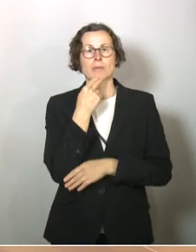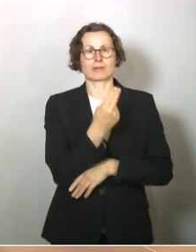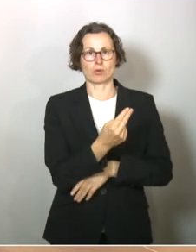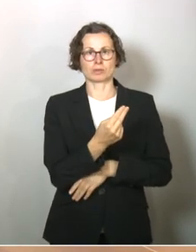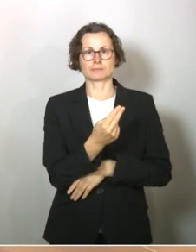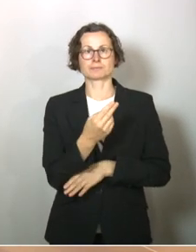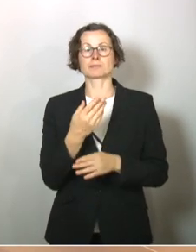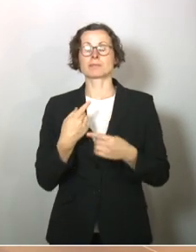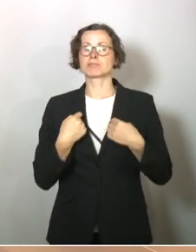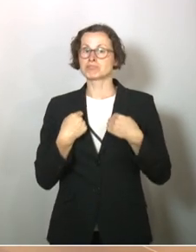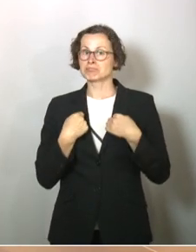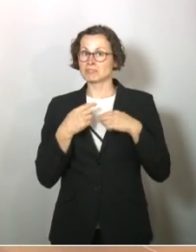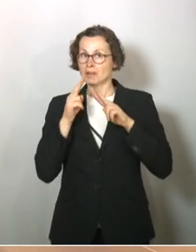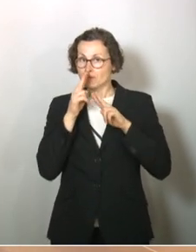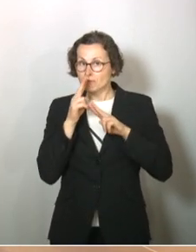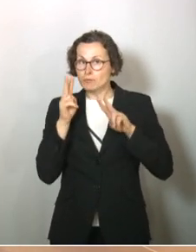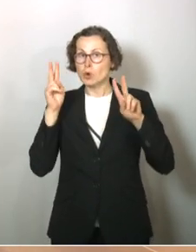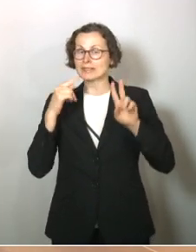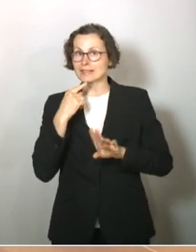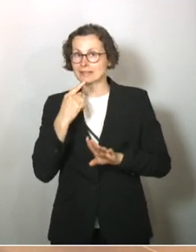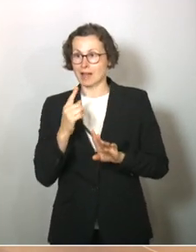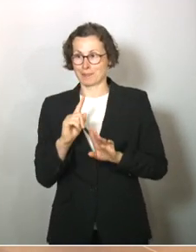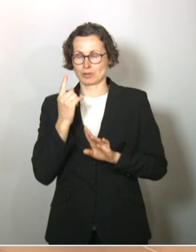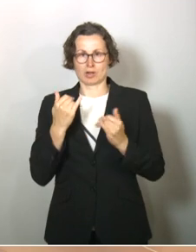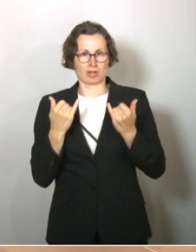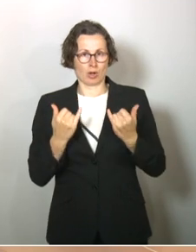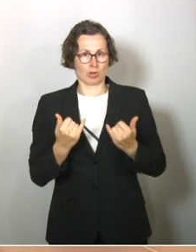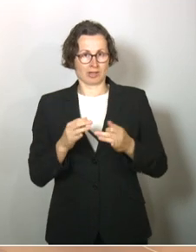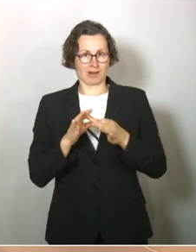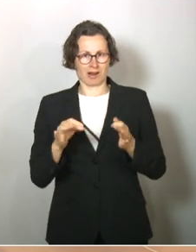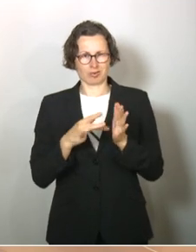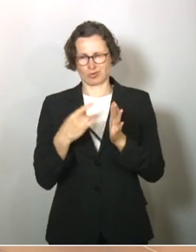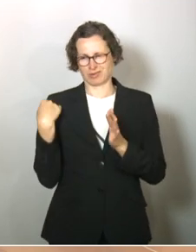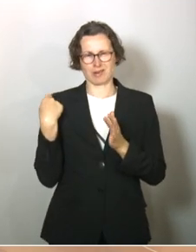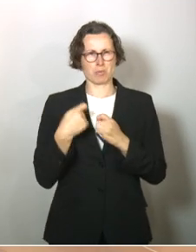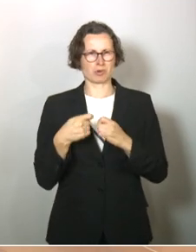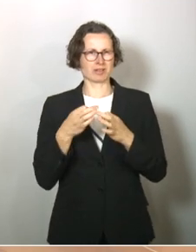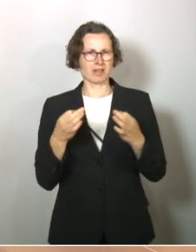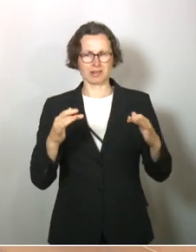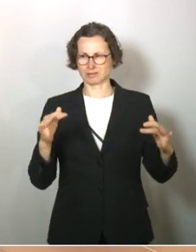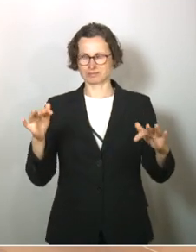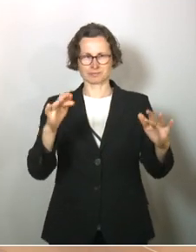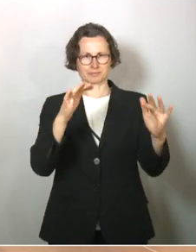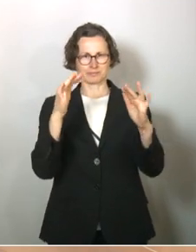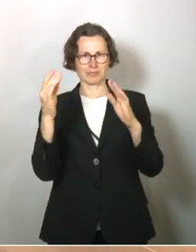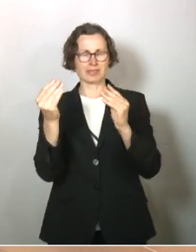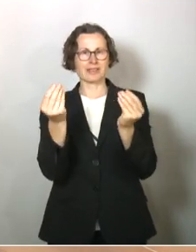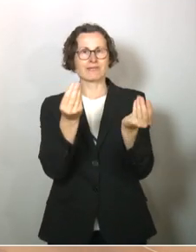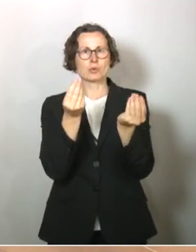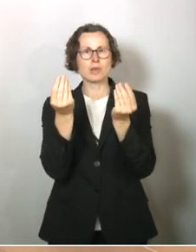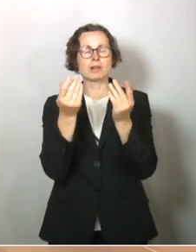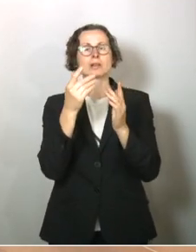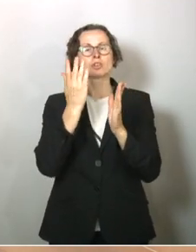vorsichtig zu sagen, insbesondere beim heutigen Tag war das im Bundestag sichtbar, das Gefühl, dass schon sehr, sehr stark auf